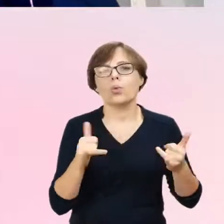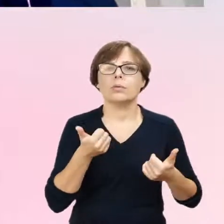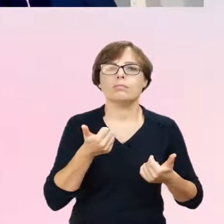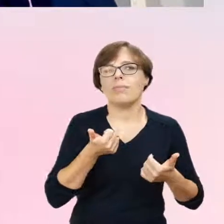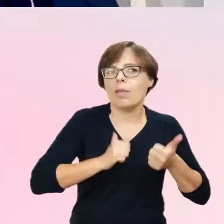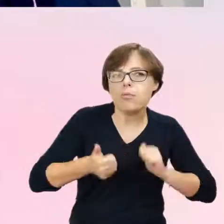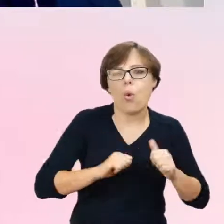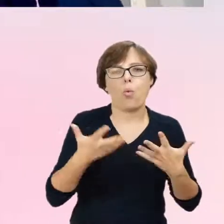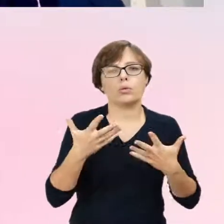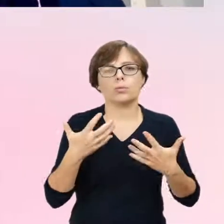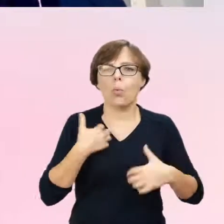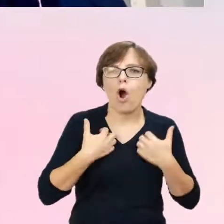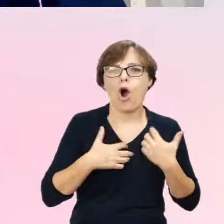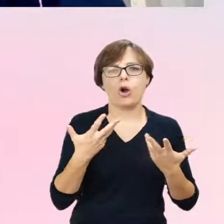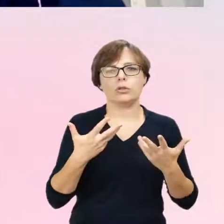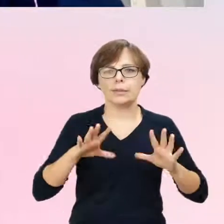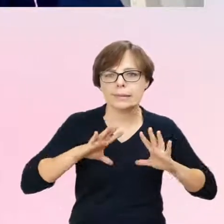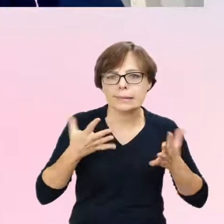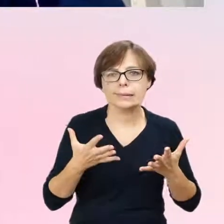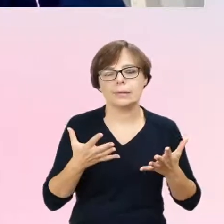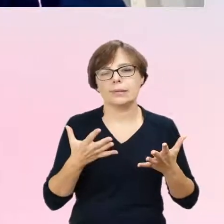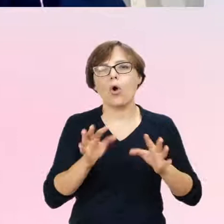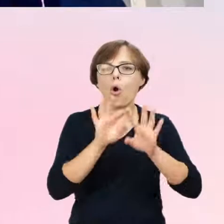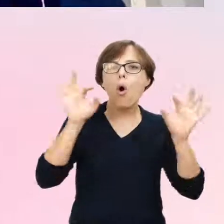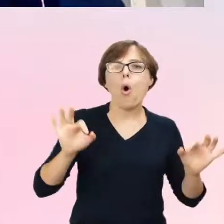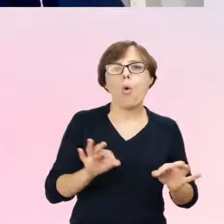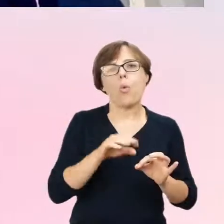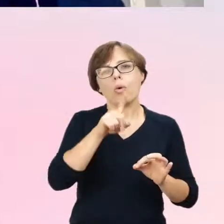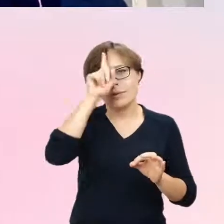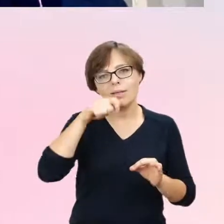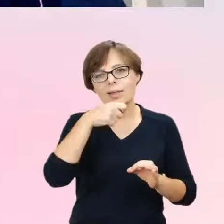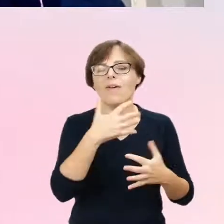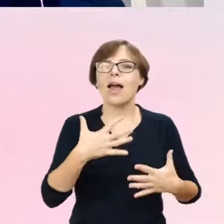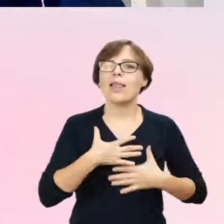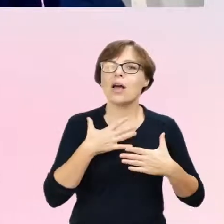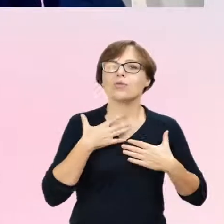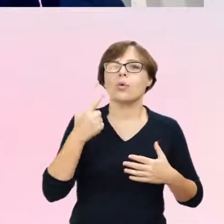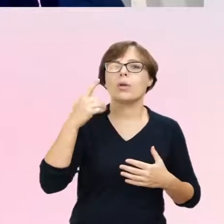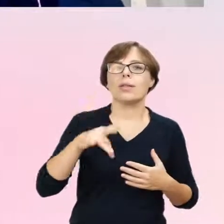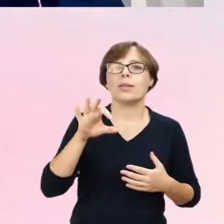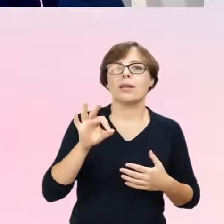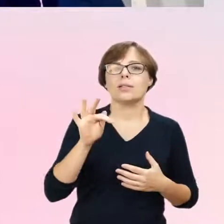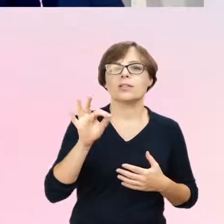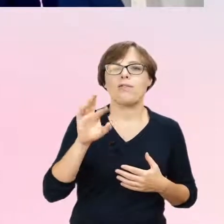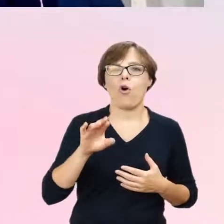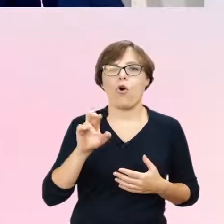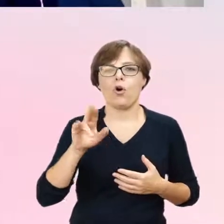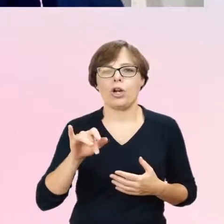wściekłości, nastrój dysforyczny, to my często tak psychiatrzy określamy.